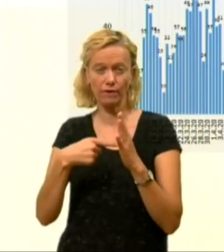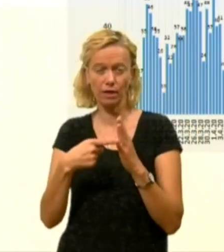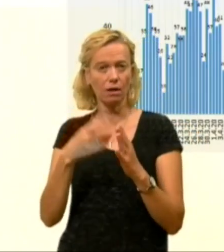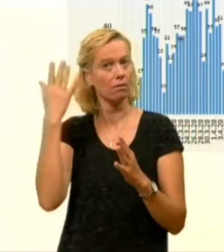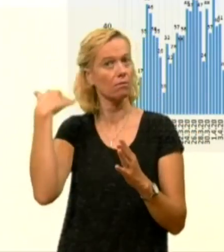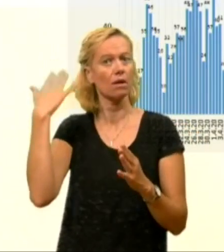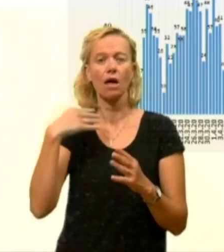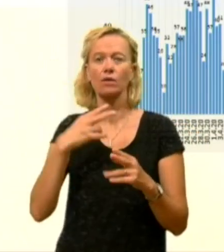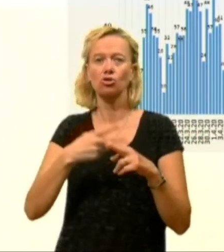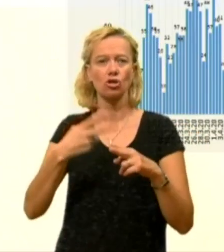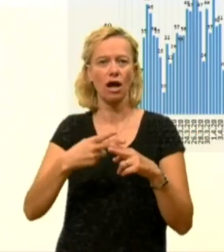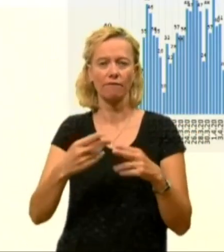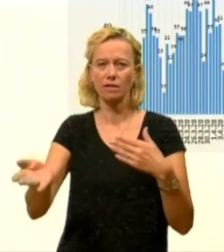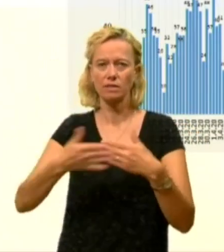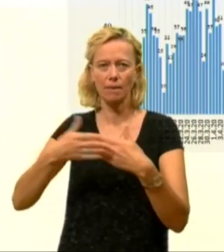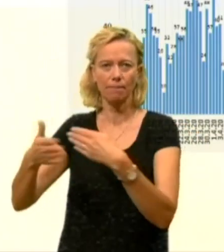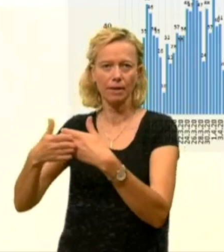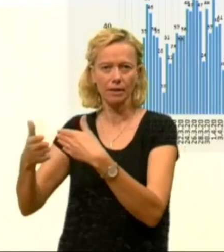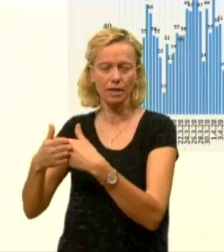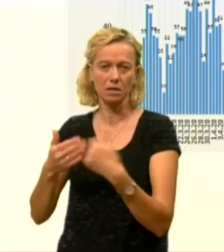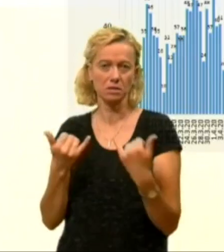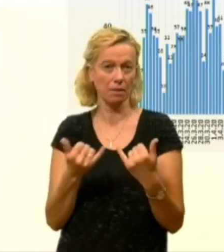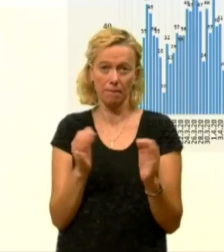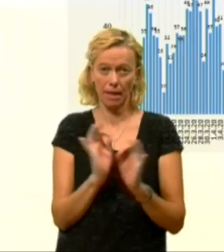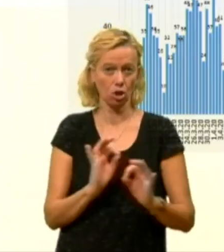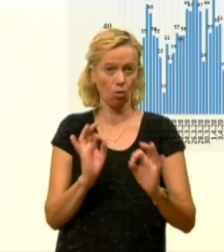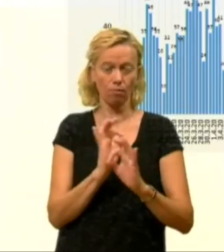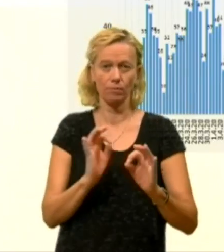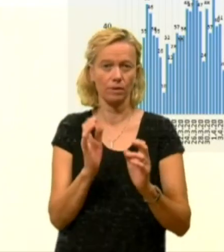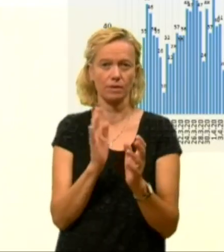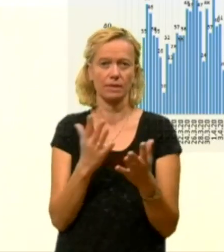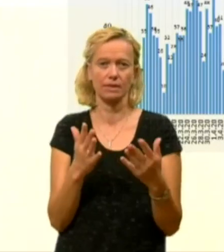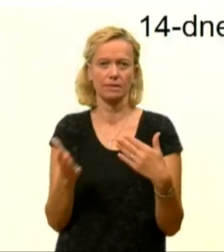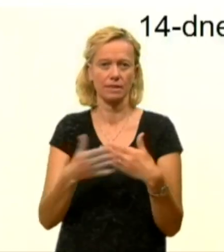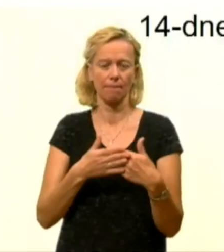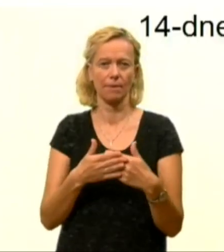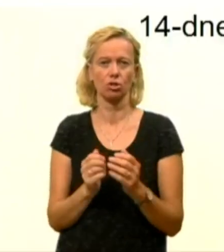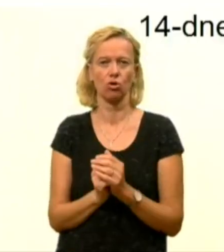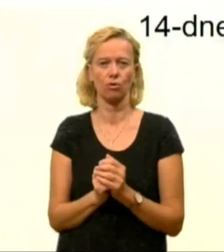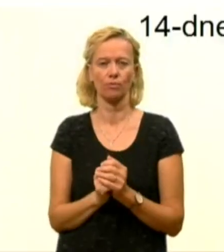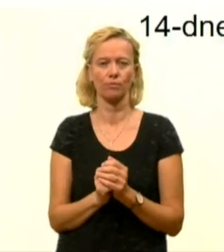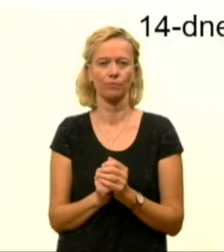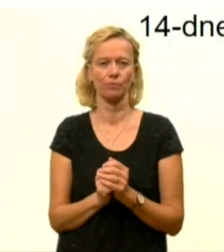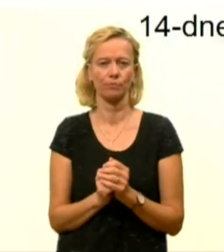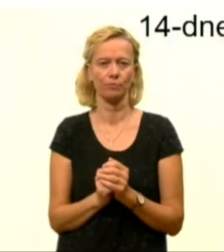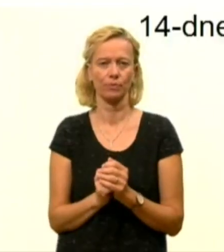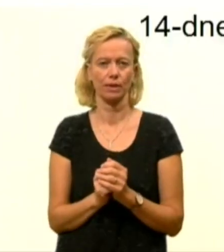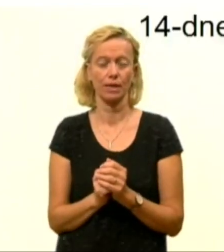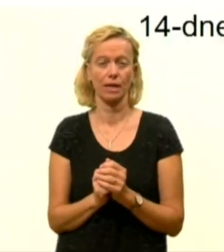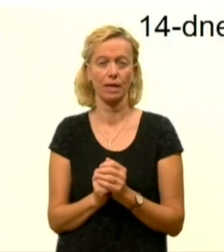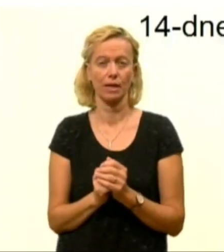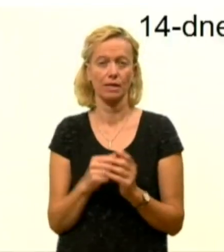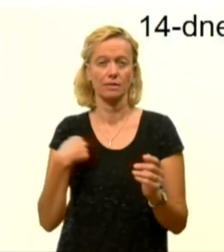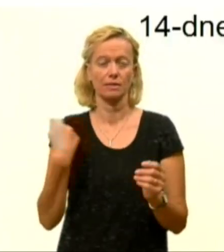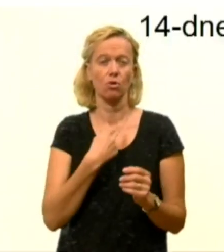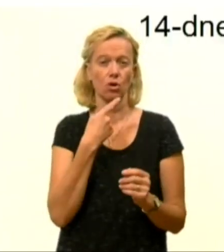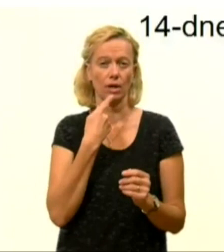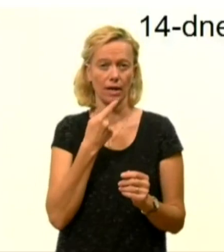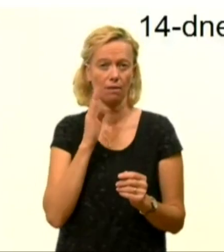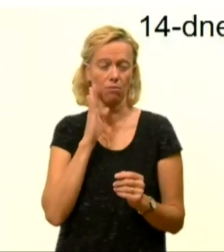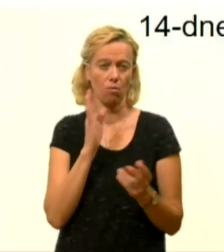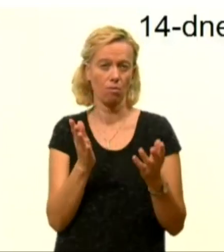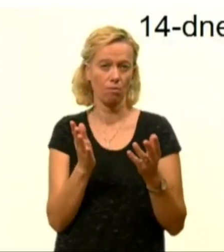države so bile zaprte, zdaj pa niso praktično nobena, niti mi. Ker naprej slajdi, hvala. Smo rekli, bomo približno